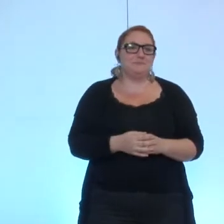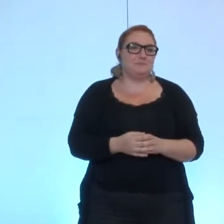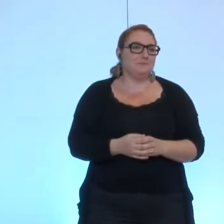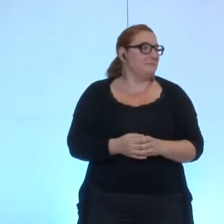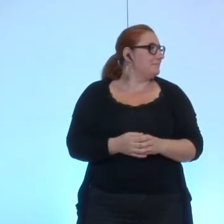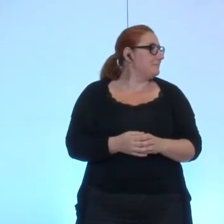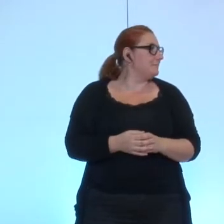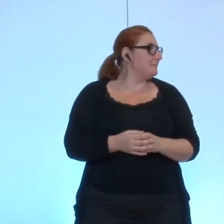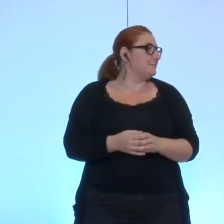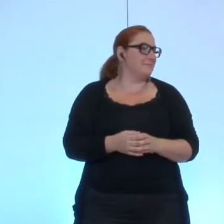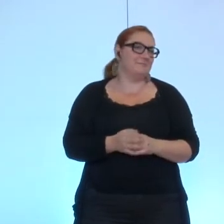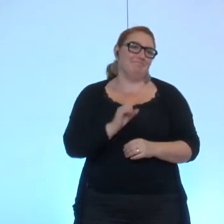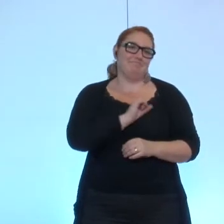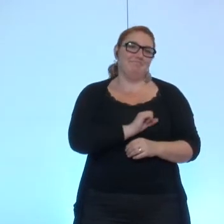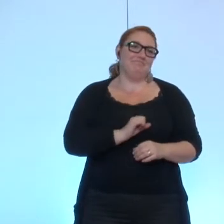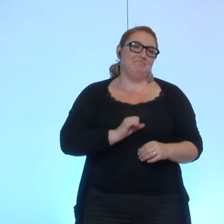Désolée.